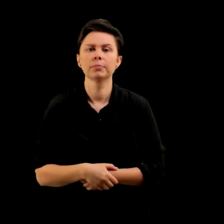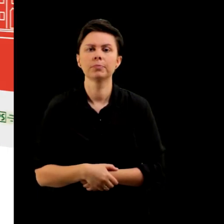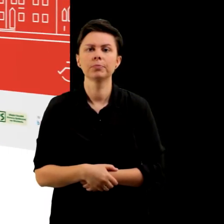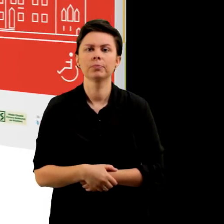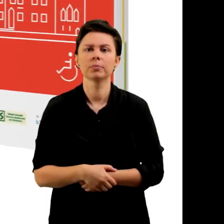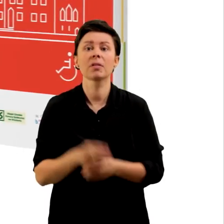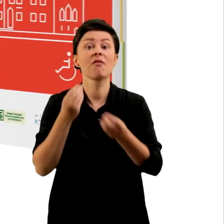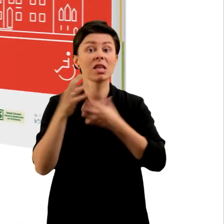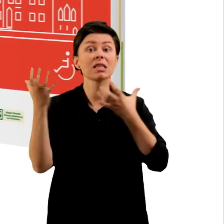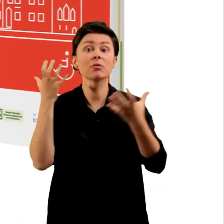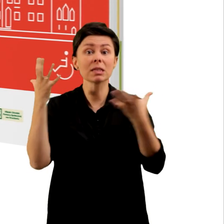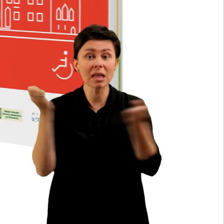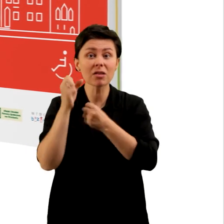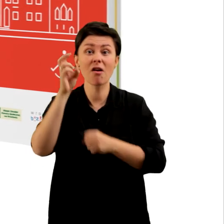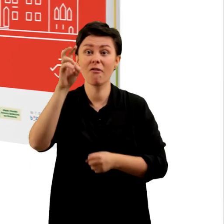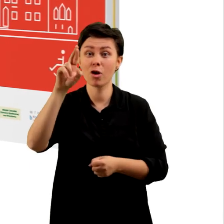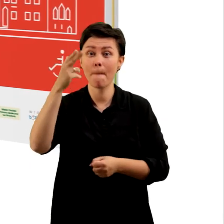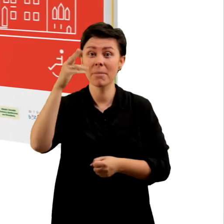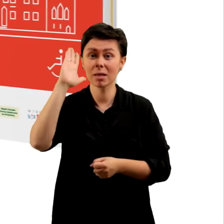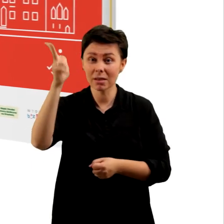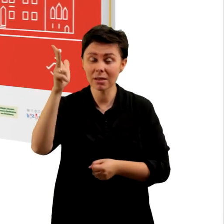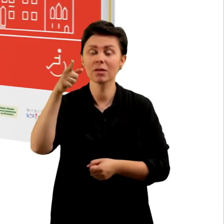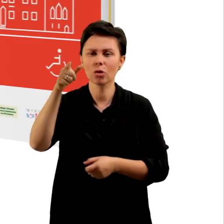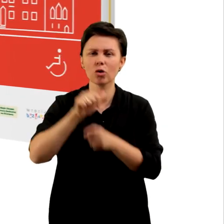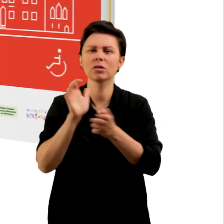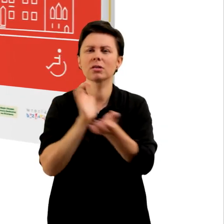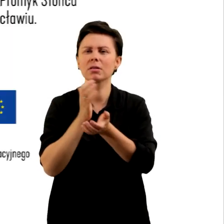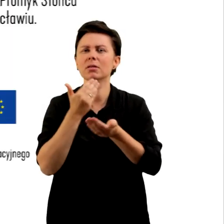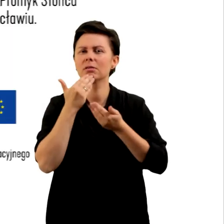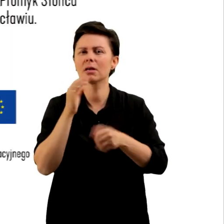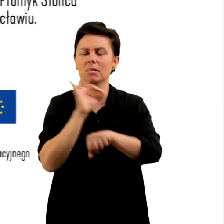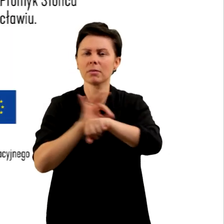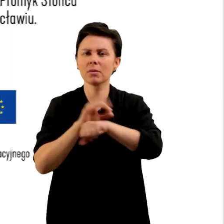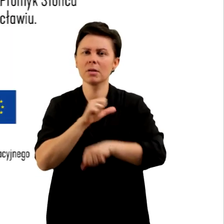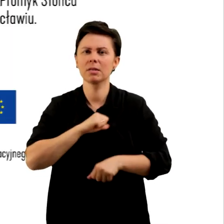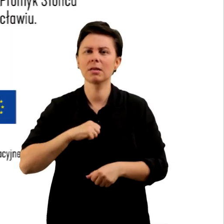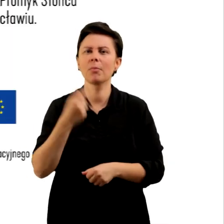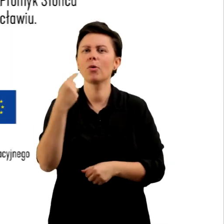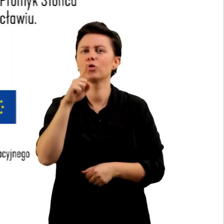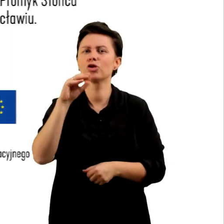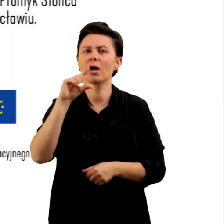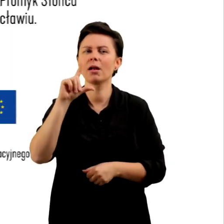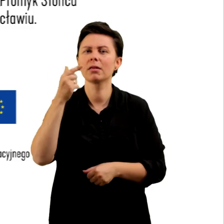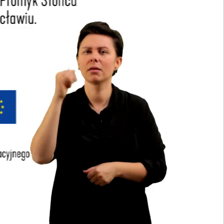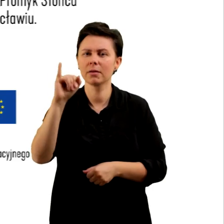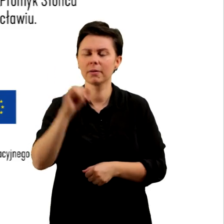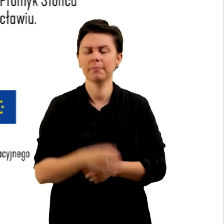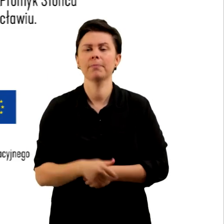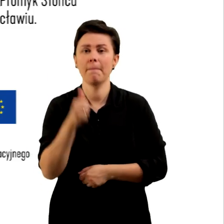Więcej informacji znajdziesz we Wromiku. Publikacja przygotowana w ramach projektu Samodzielni.